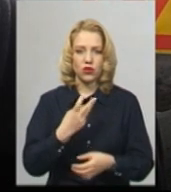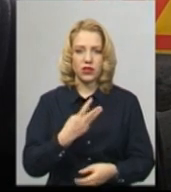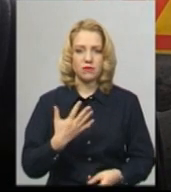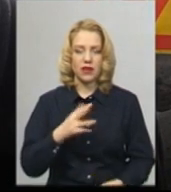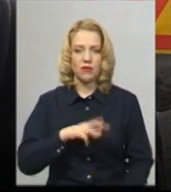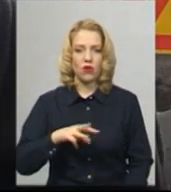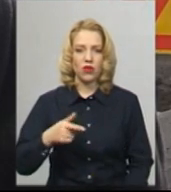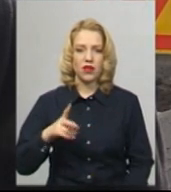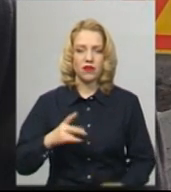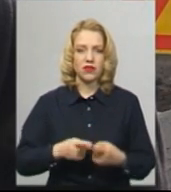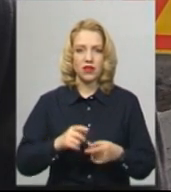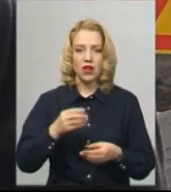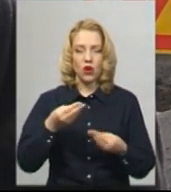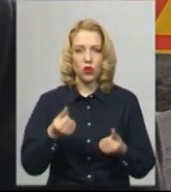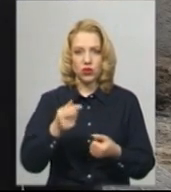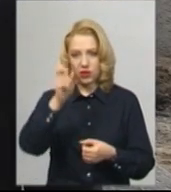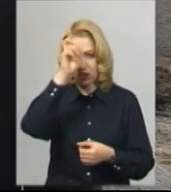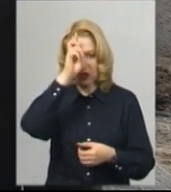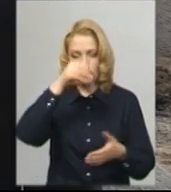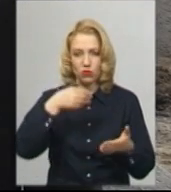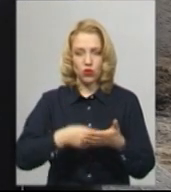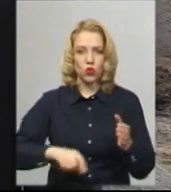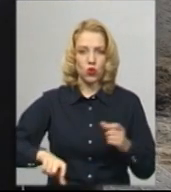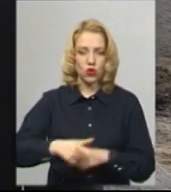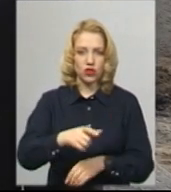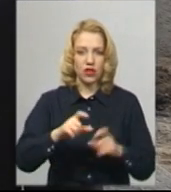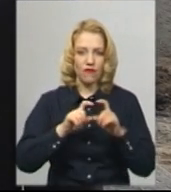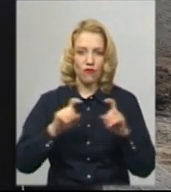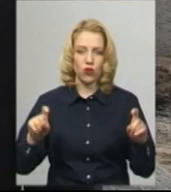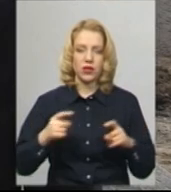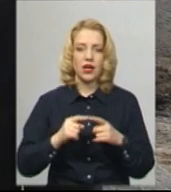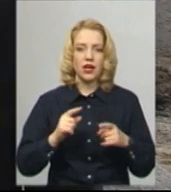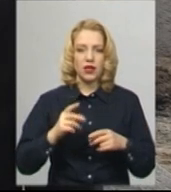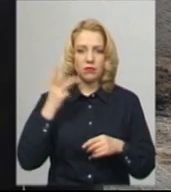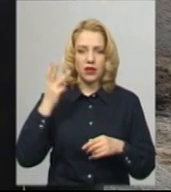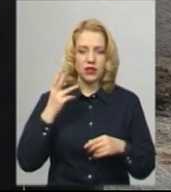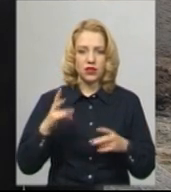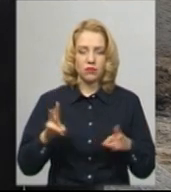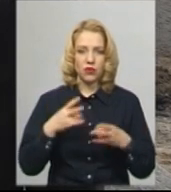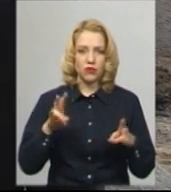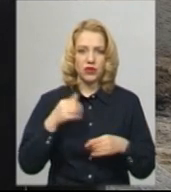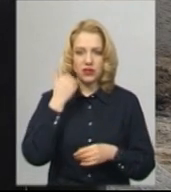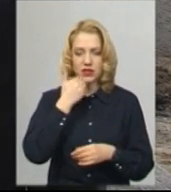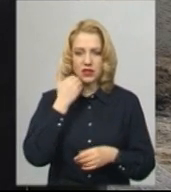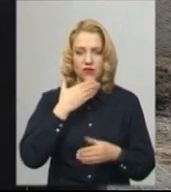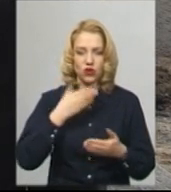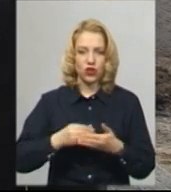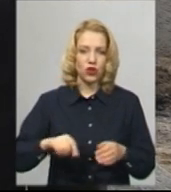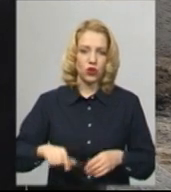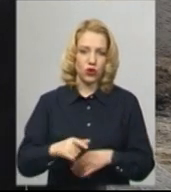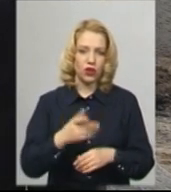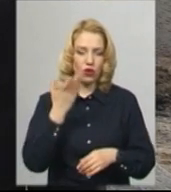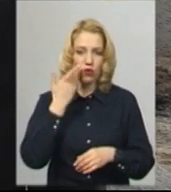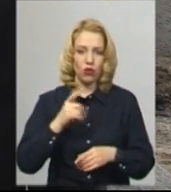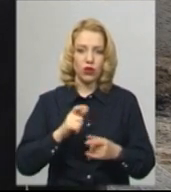гривень – це все кошти державного бюджету, Дорожнього фонду. Хмельничани не мають стадатися на своїх доріг, коли вони їдуть і підскакують на дорогах, наприклад,